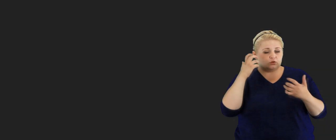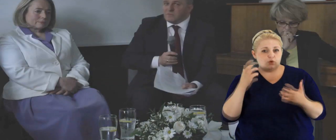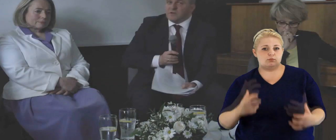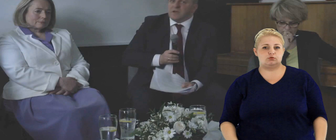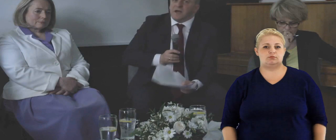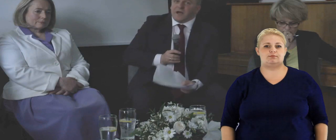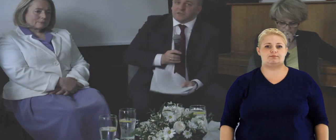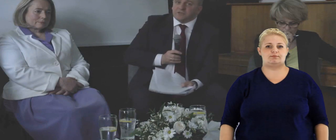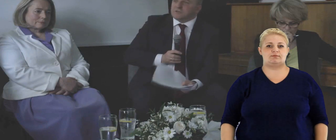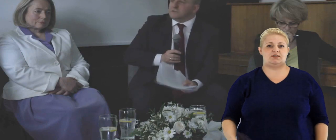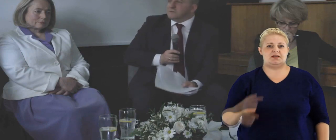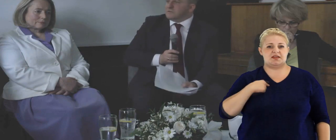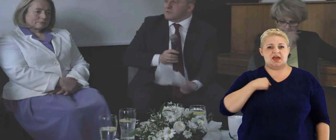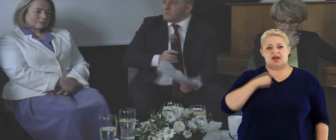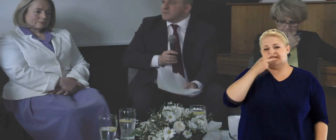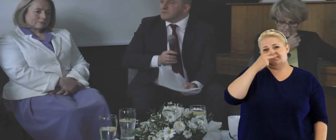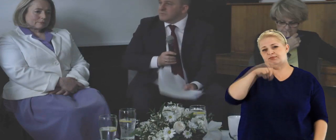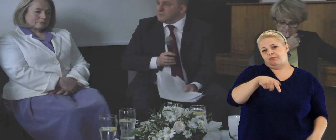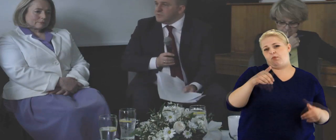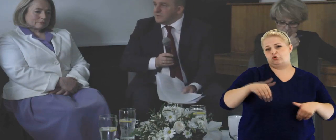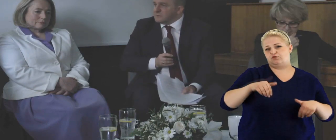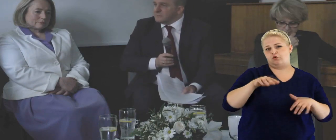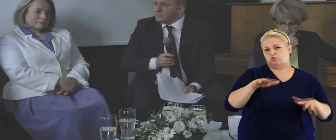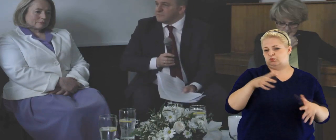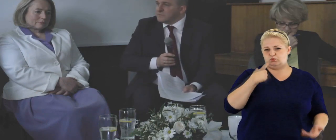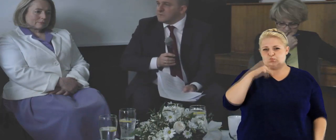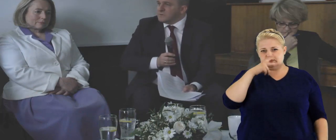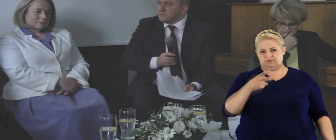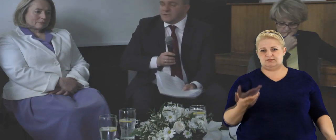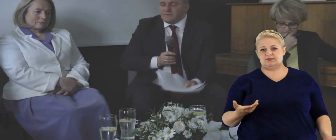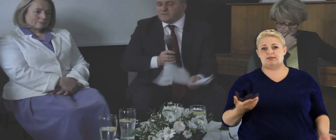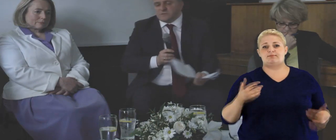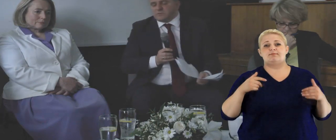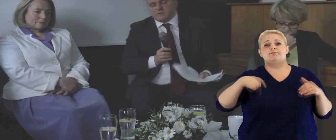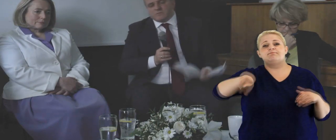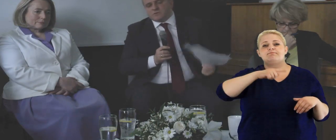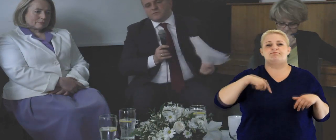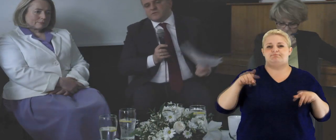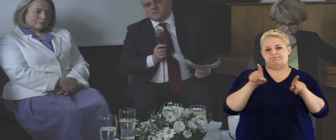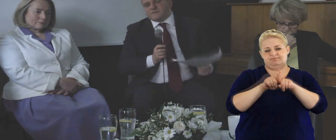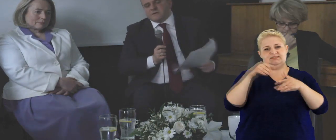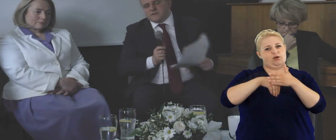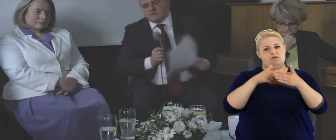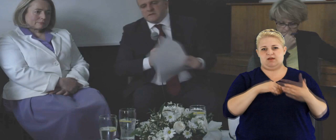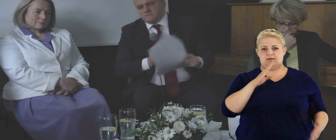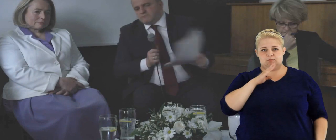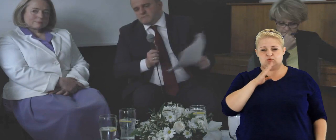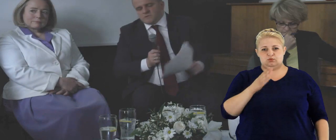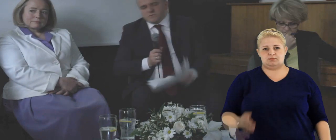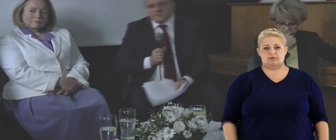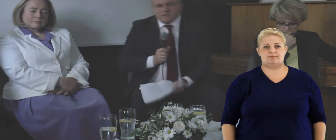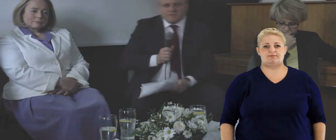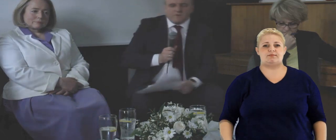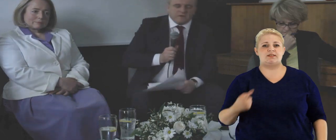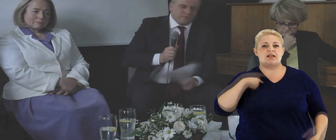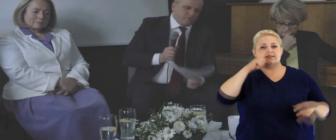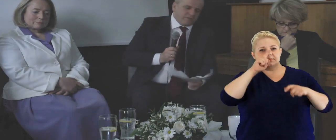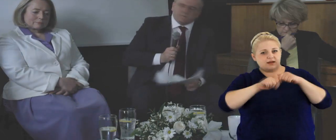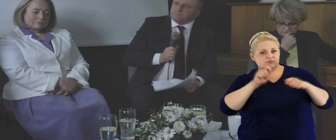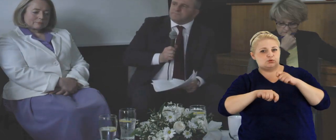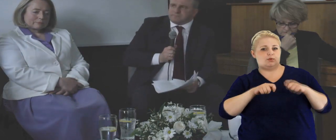tendencyjnym, acz kompetentnym komunikatem. Ja nie widzę tutaj możliwości za wiele. Myśmy się